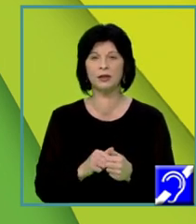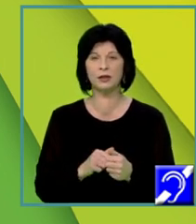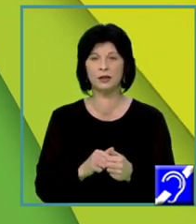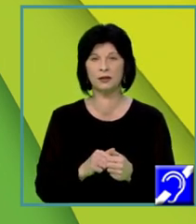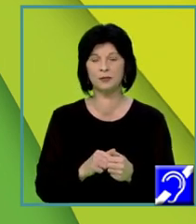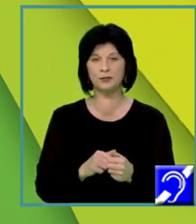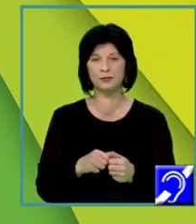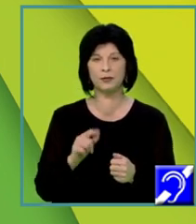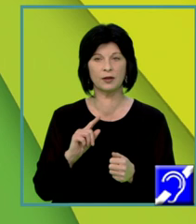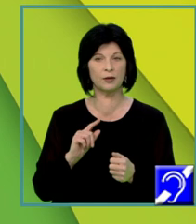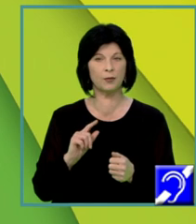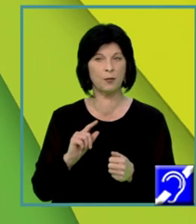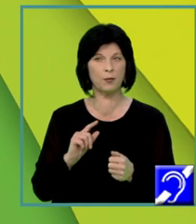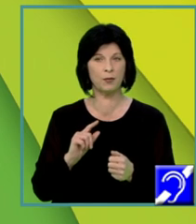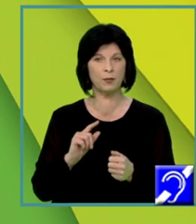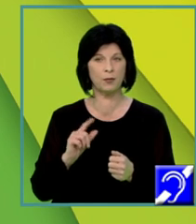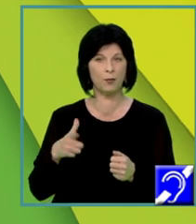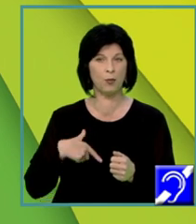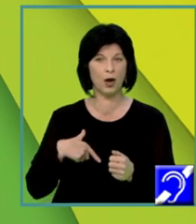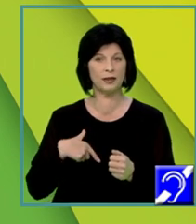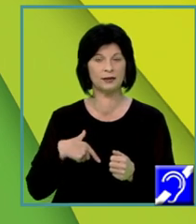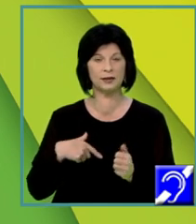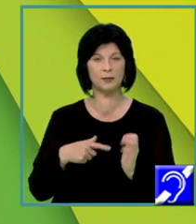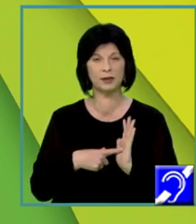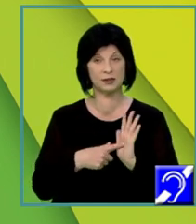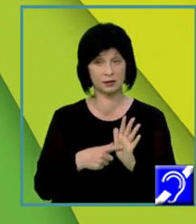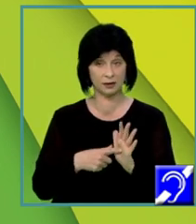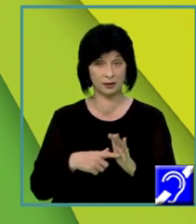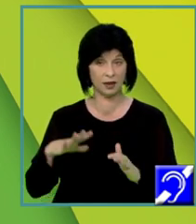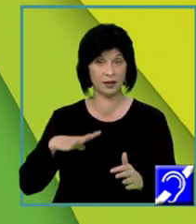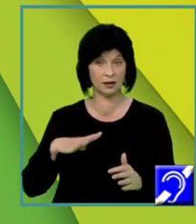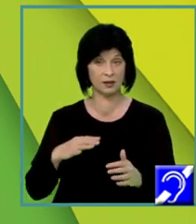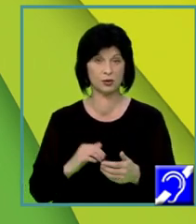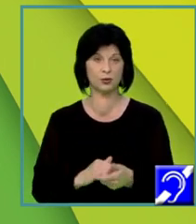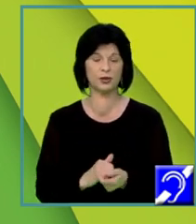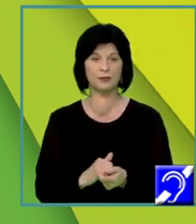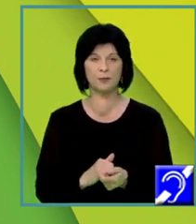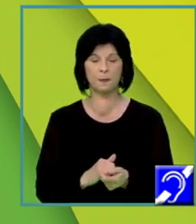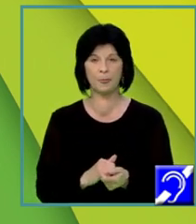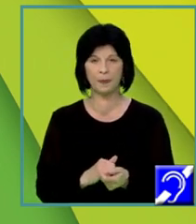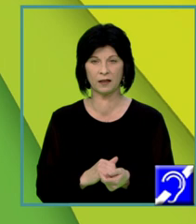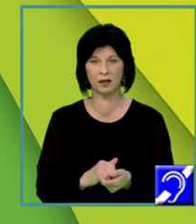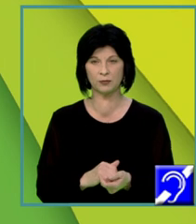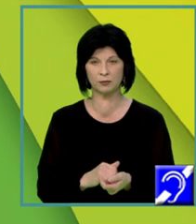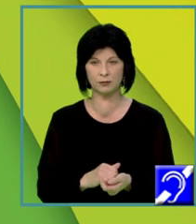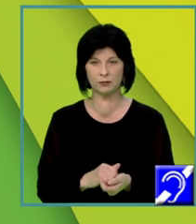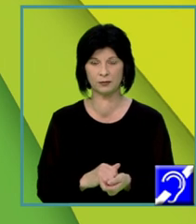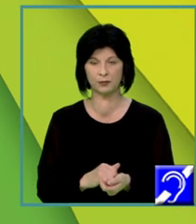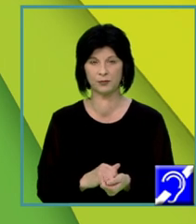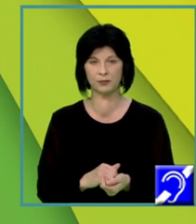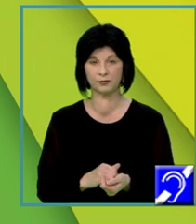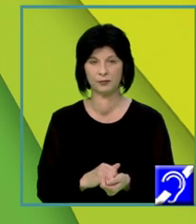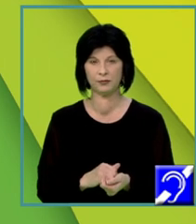două idei. Relația dintre efectul pe care îl are activitatea fizică și efectele psihologice.